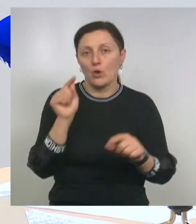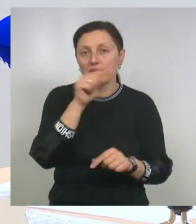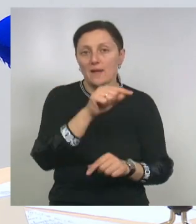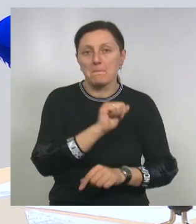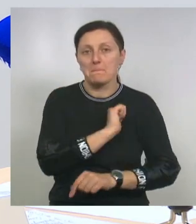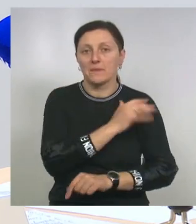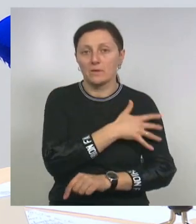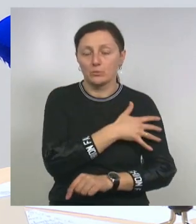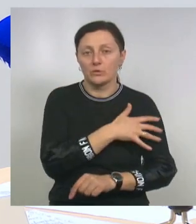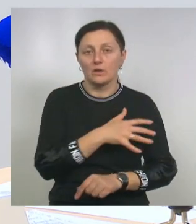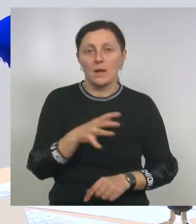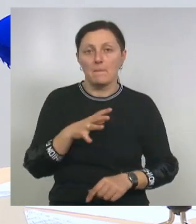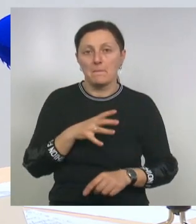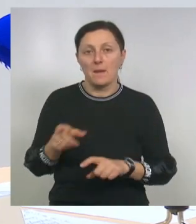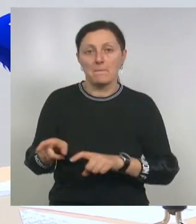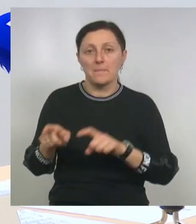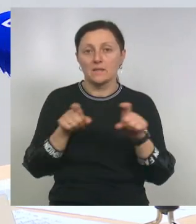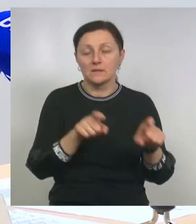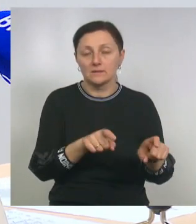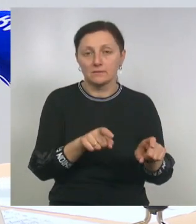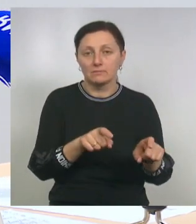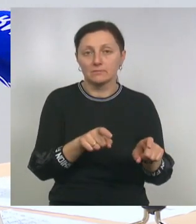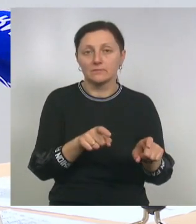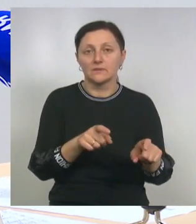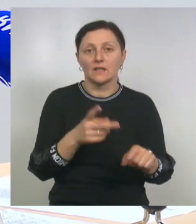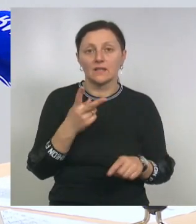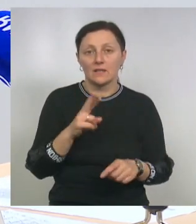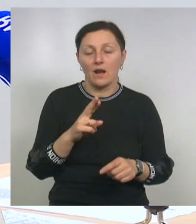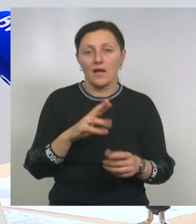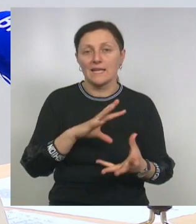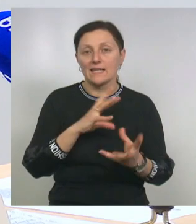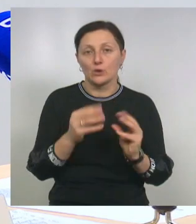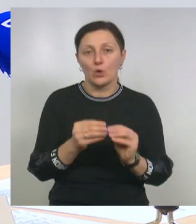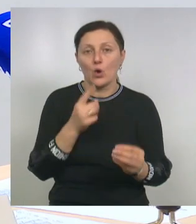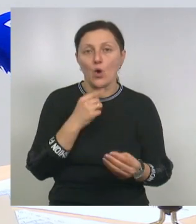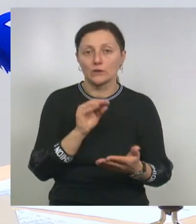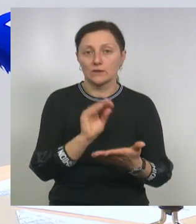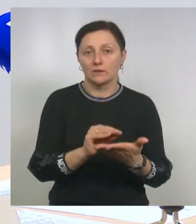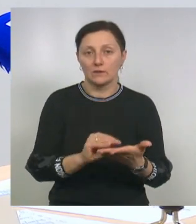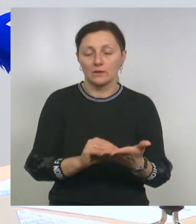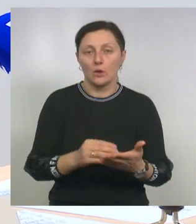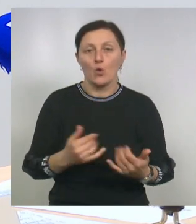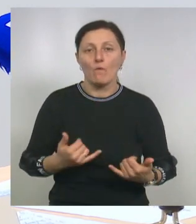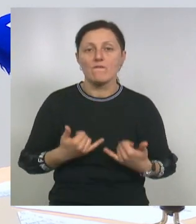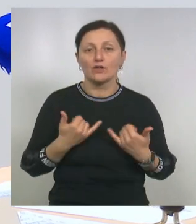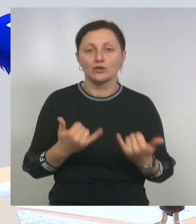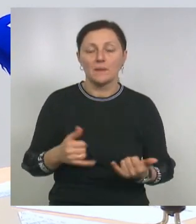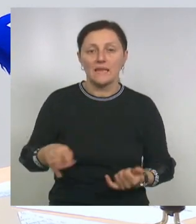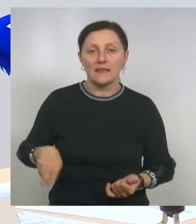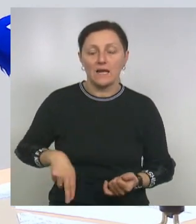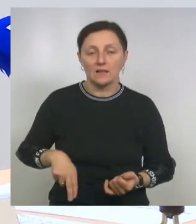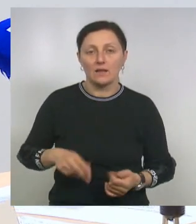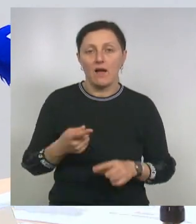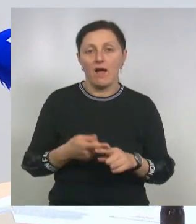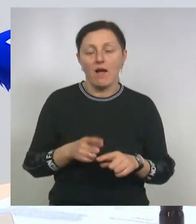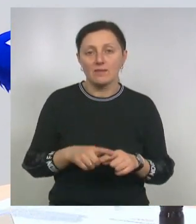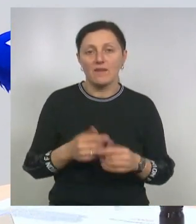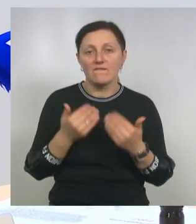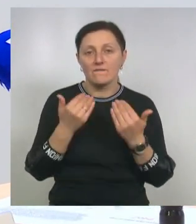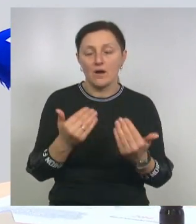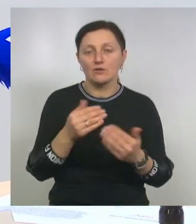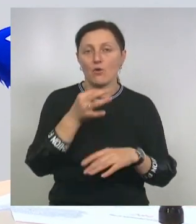были туда перенесены для выставления итоговых оценок. Уважаемые директора школ, это ваша важная